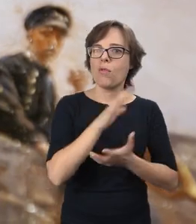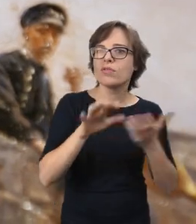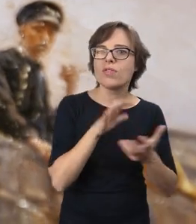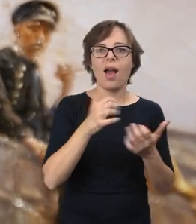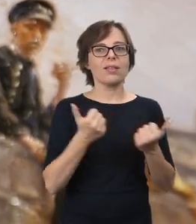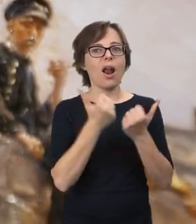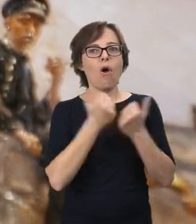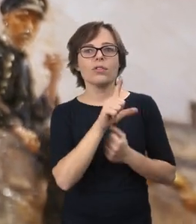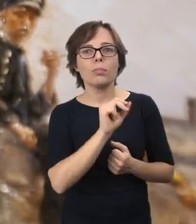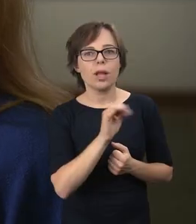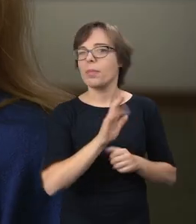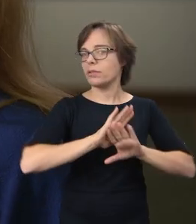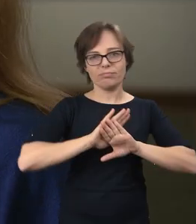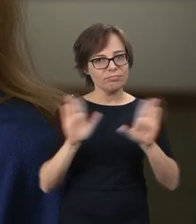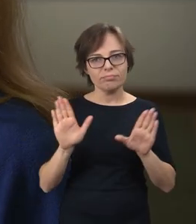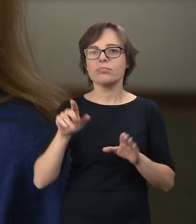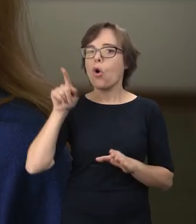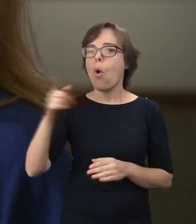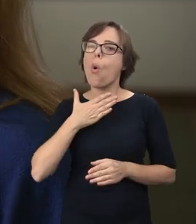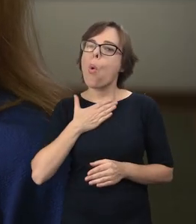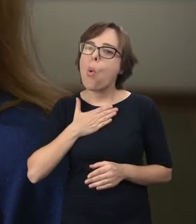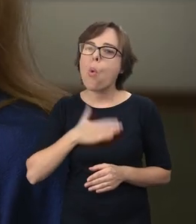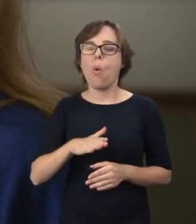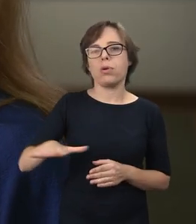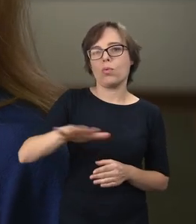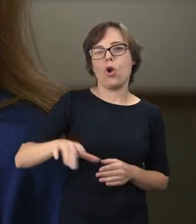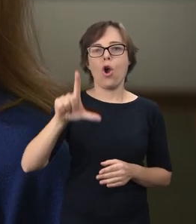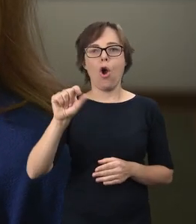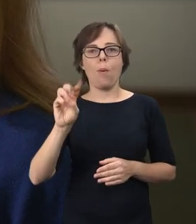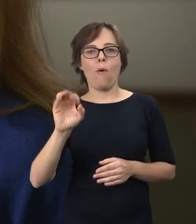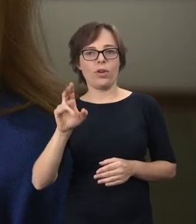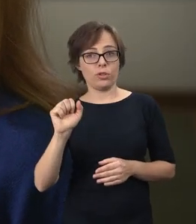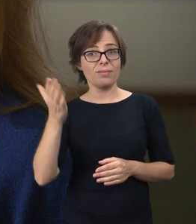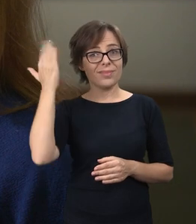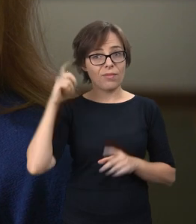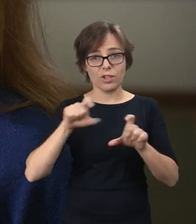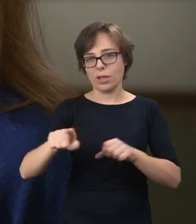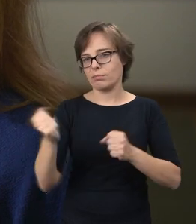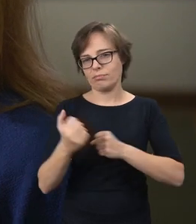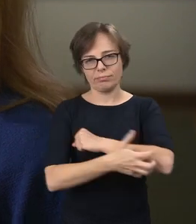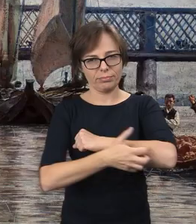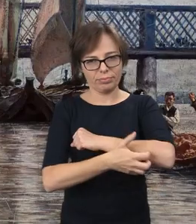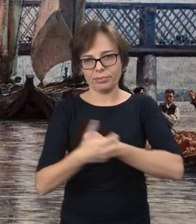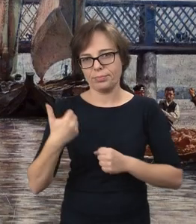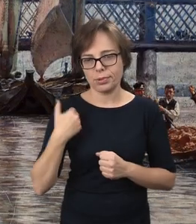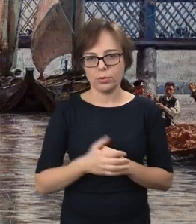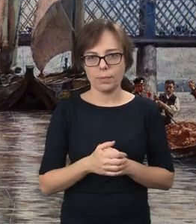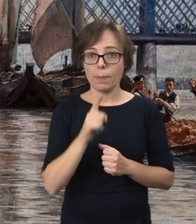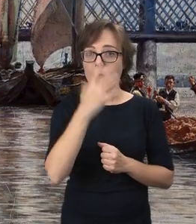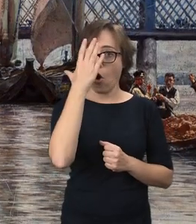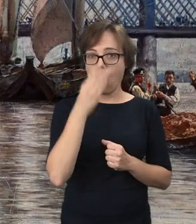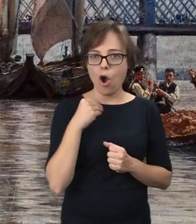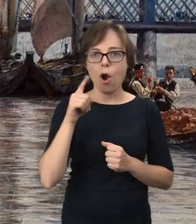Nowy Świadczyk Rakowskie Przedmieście. Szczególnie upodobał sobie Powiśle, które było wtedy dzielnicą Nędzy. Obraz